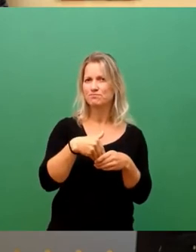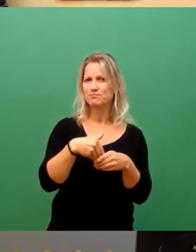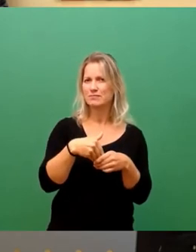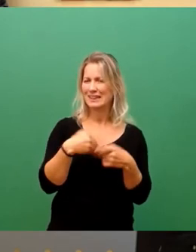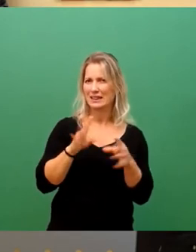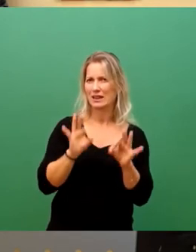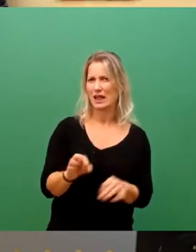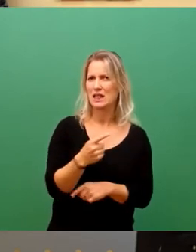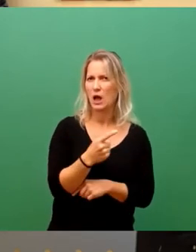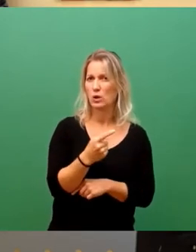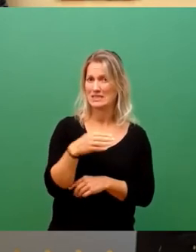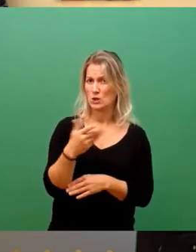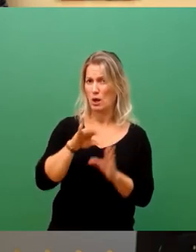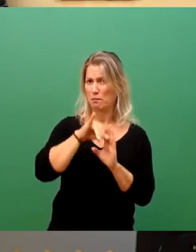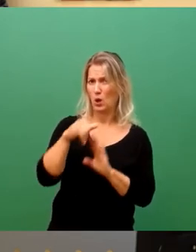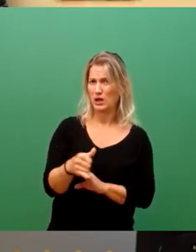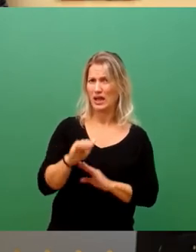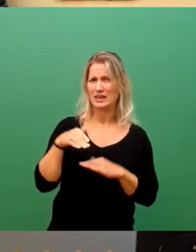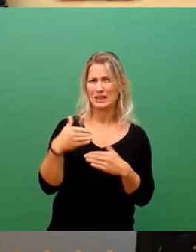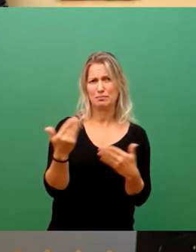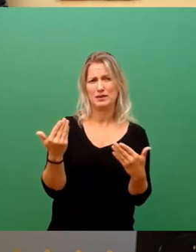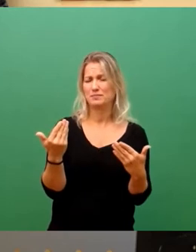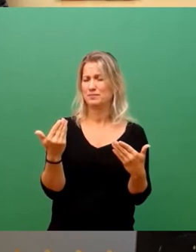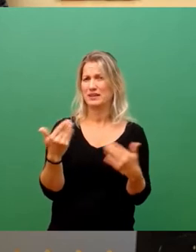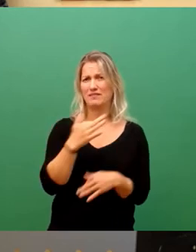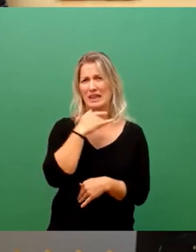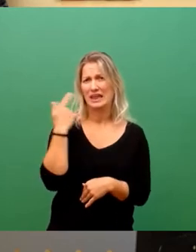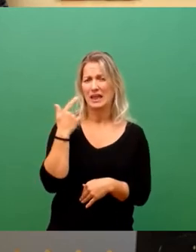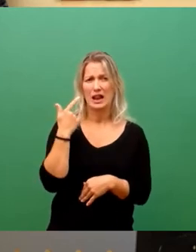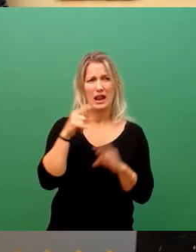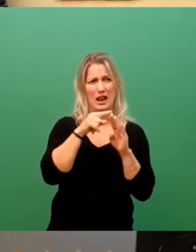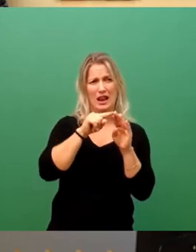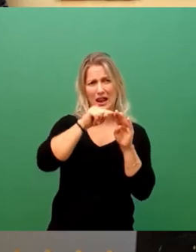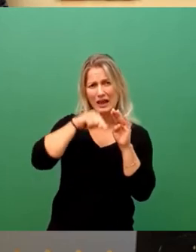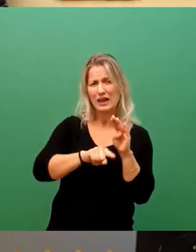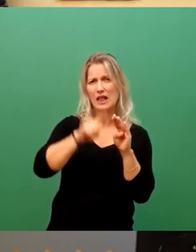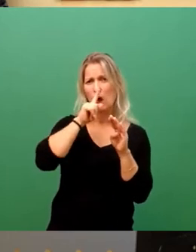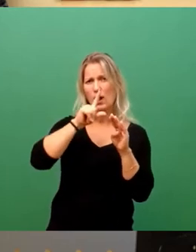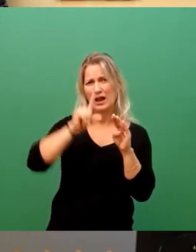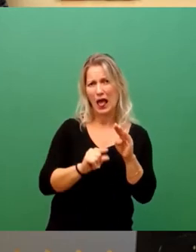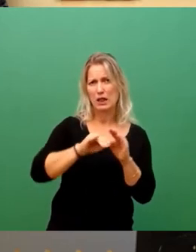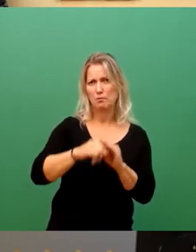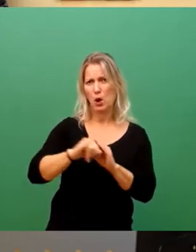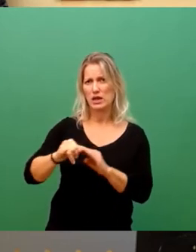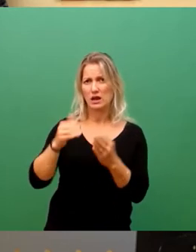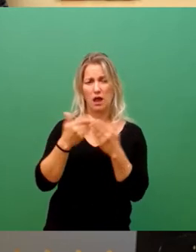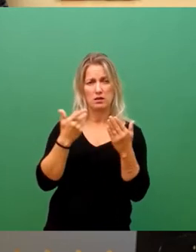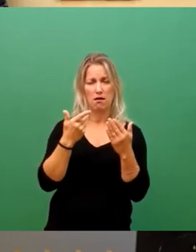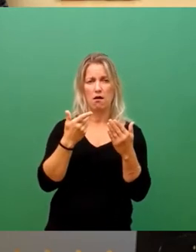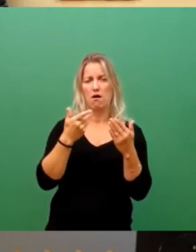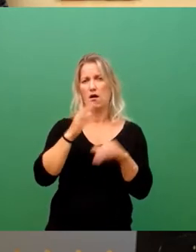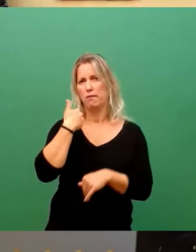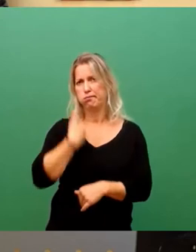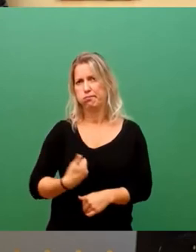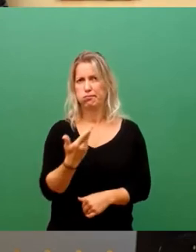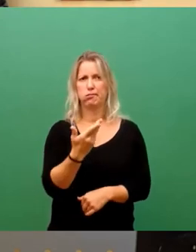solchen Projektes viele, viele kleinere Projekte geben und das ist teilweise dann sehr kleinteilig. Da werden irgendwo